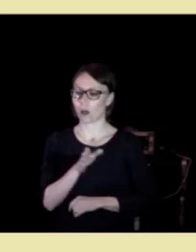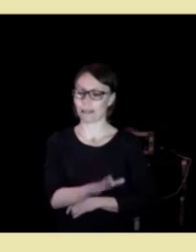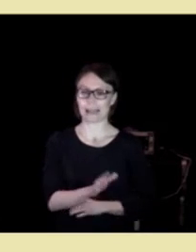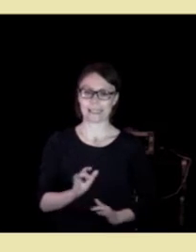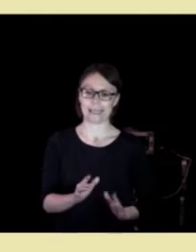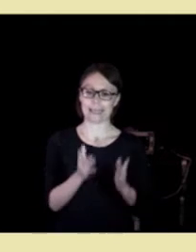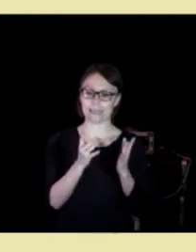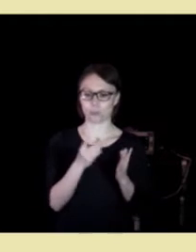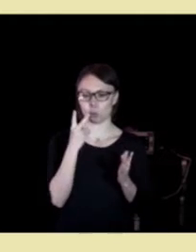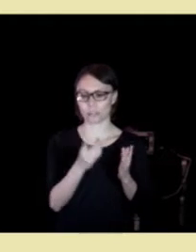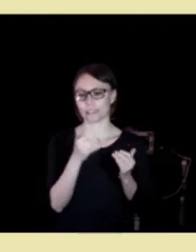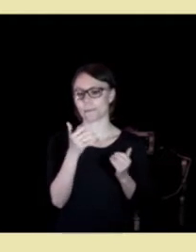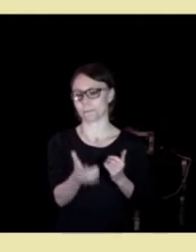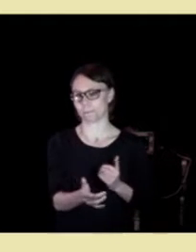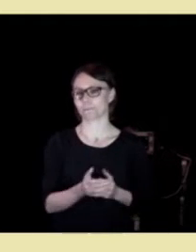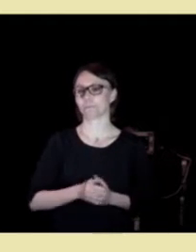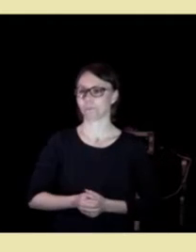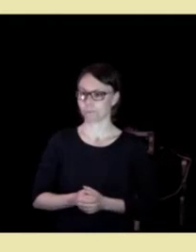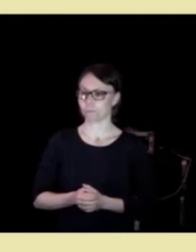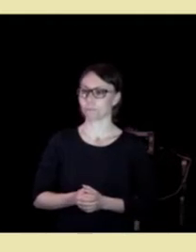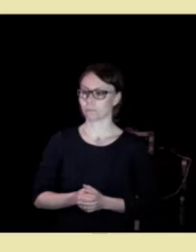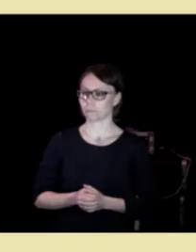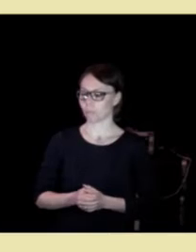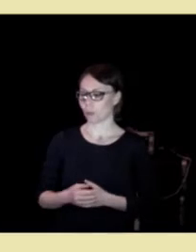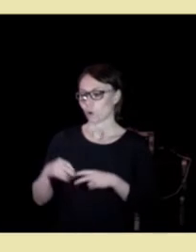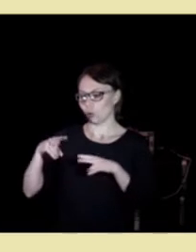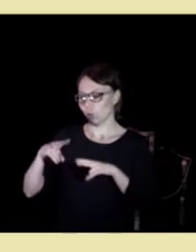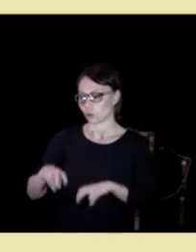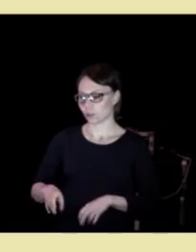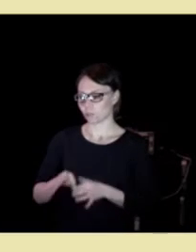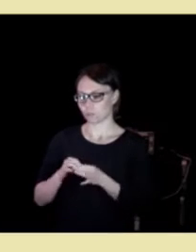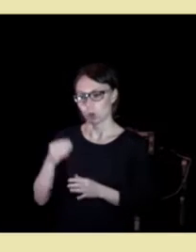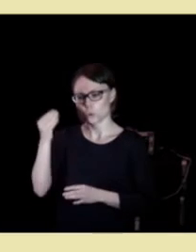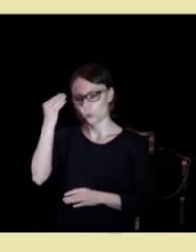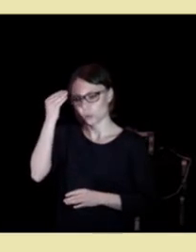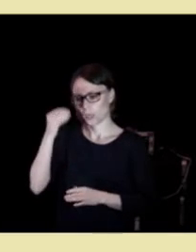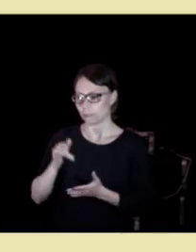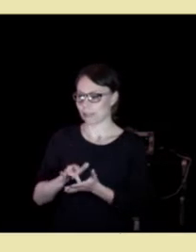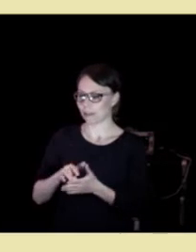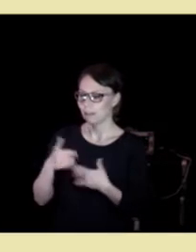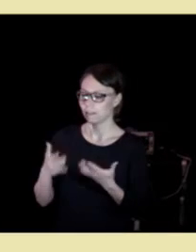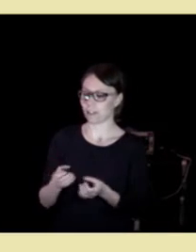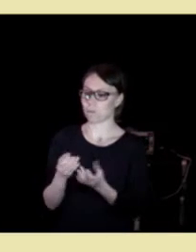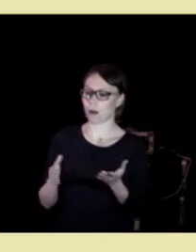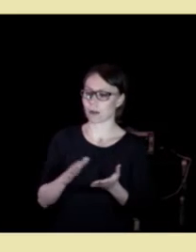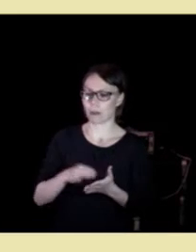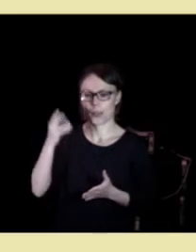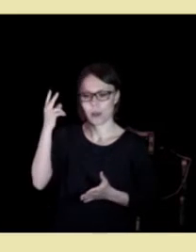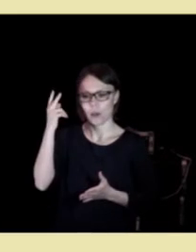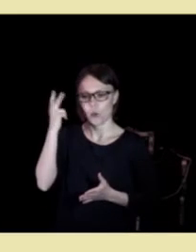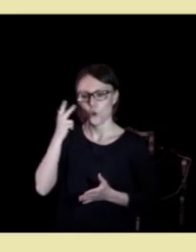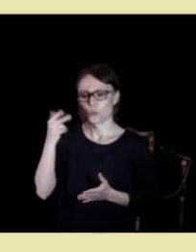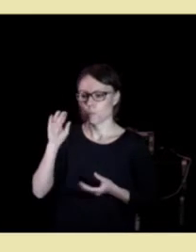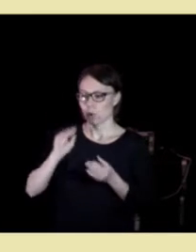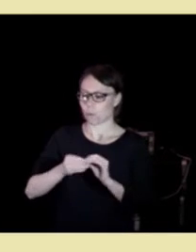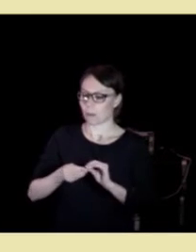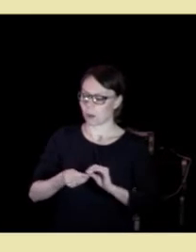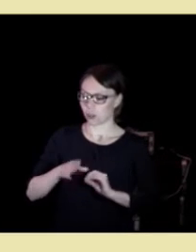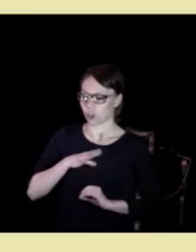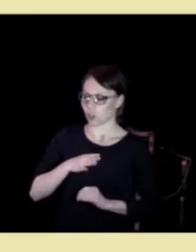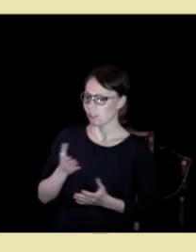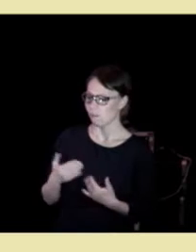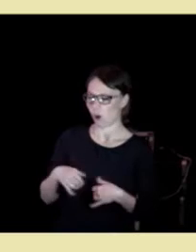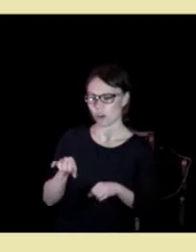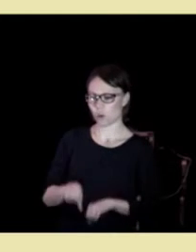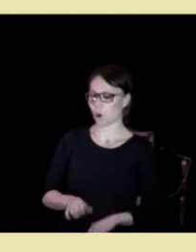livsutsikter. En undersøkelse fra kunnskapssenteret viser at mange med rusproblemer synes de får